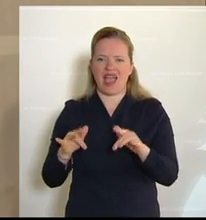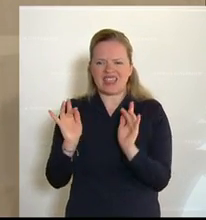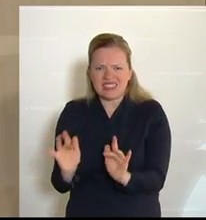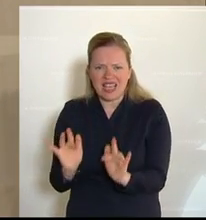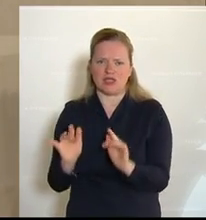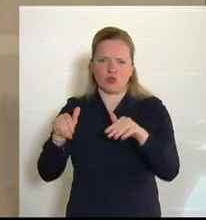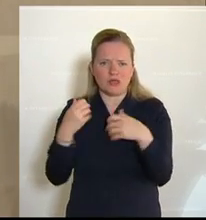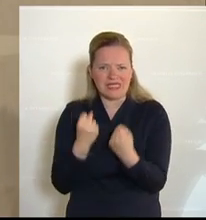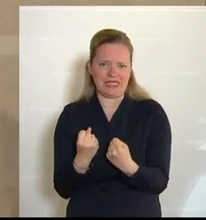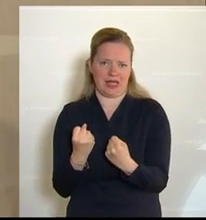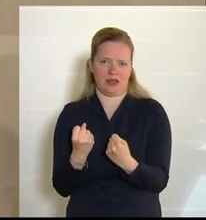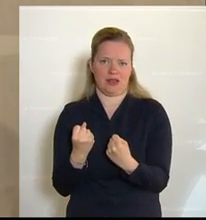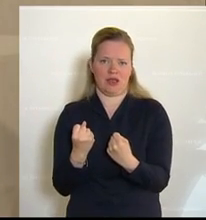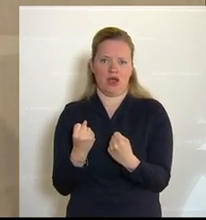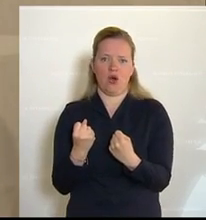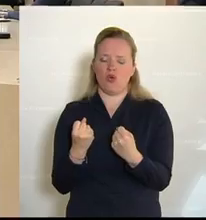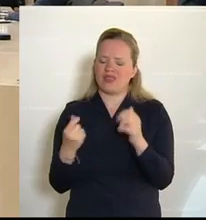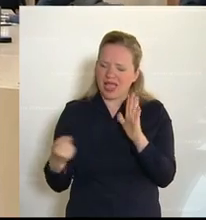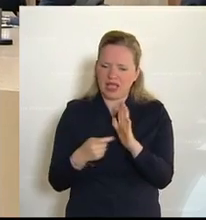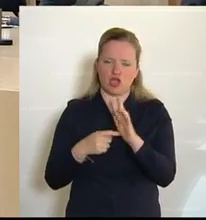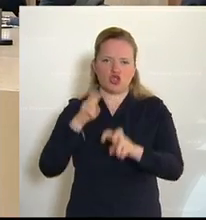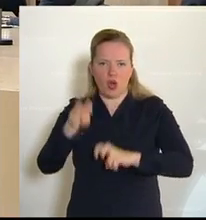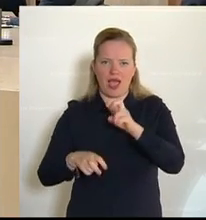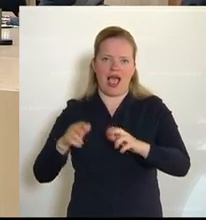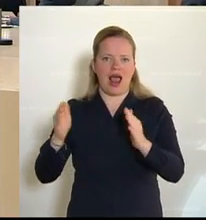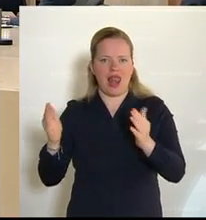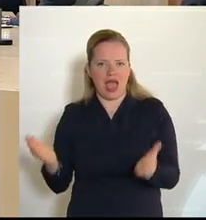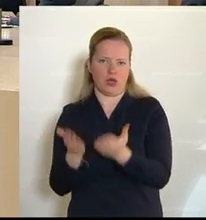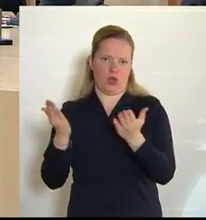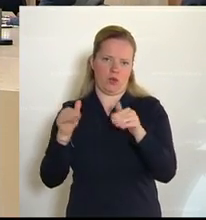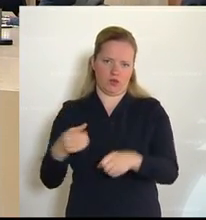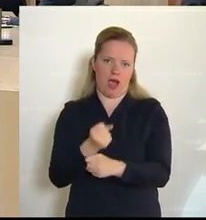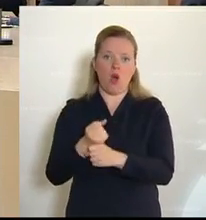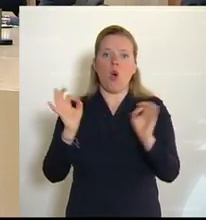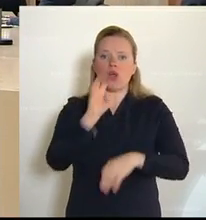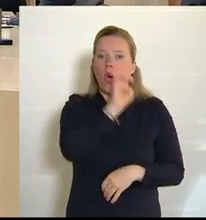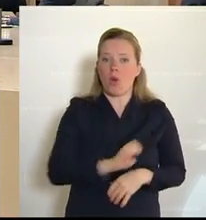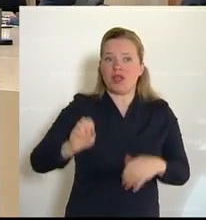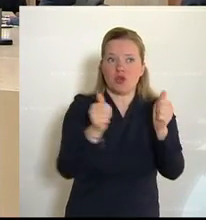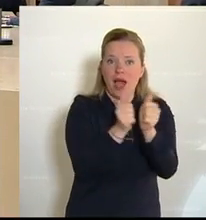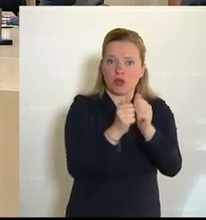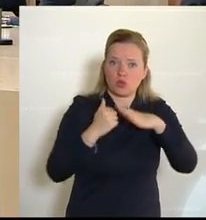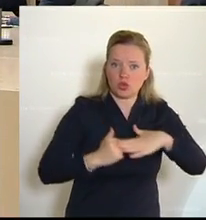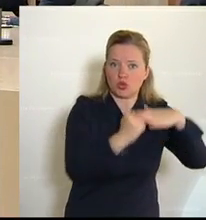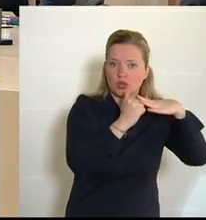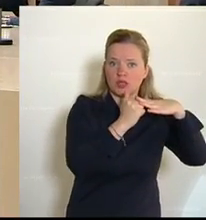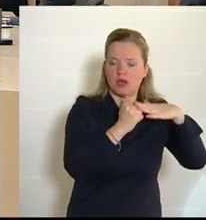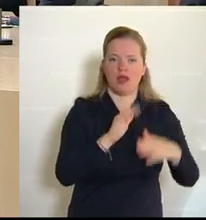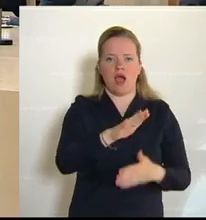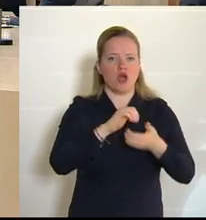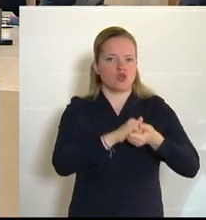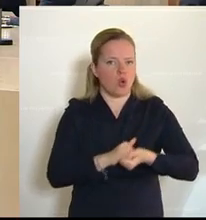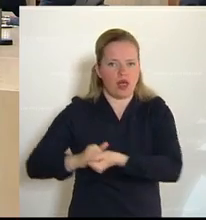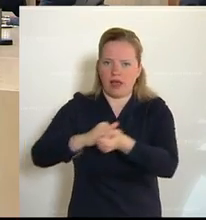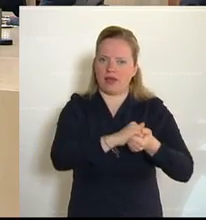und dringende Steuererleichterungen zu schaffen oder unsere europäischen Partner zu unterstützen. Da gerät diese Solidarität auf